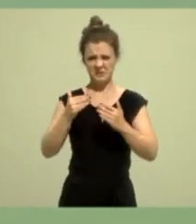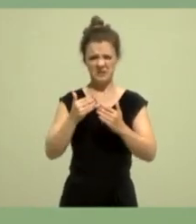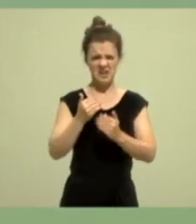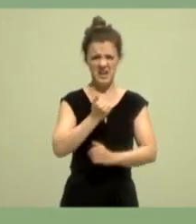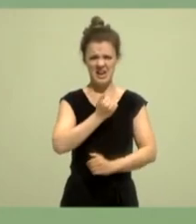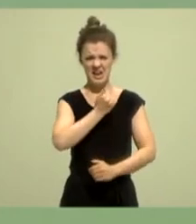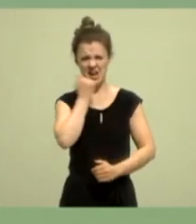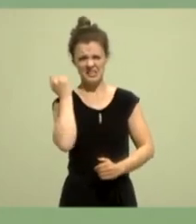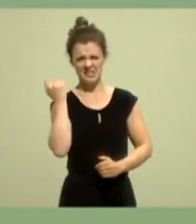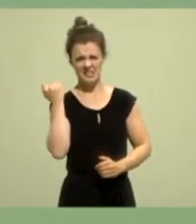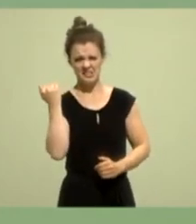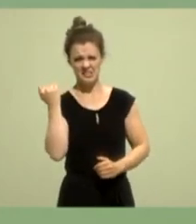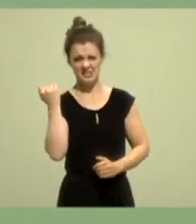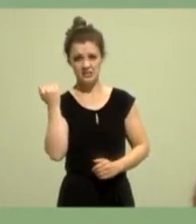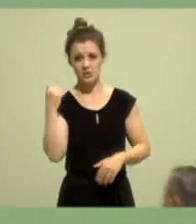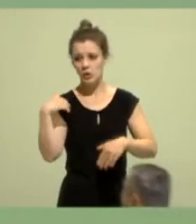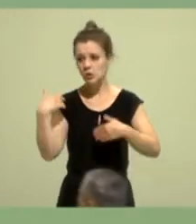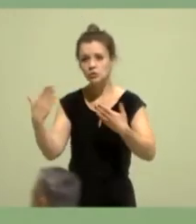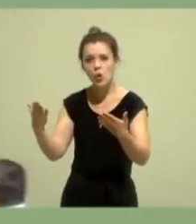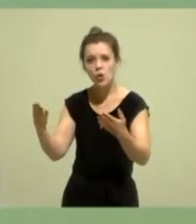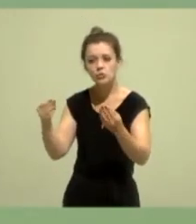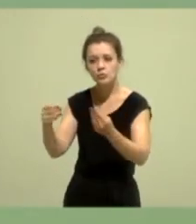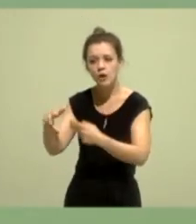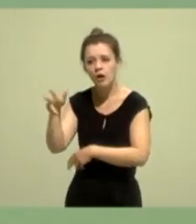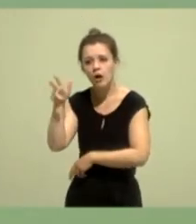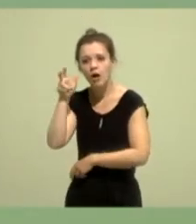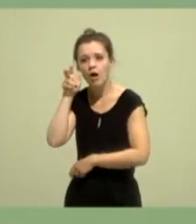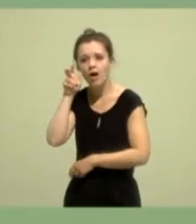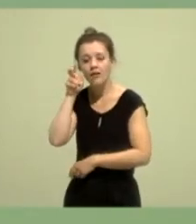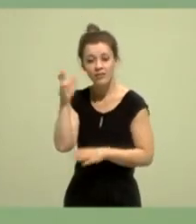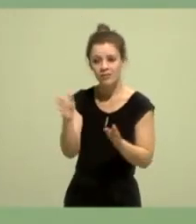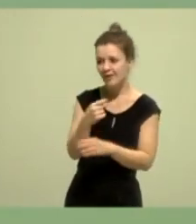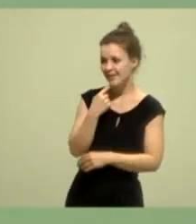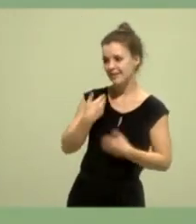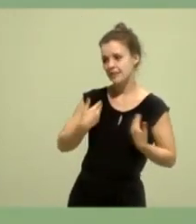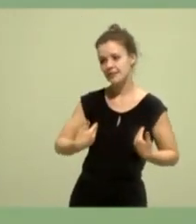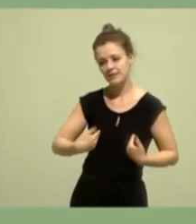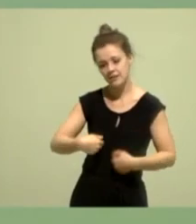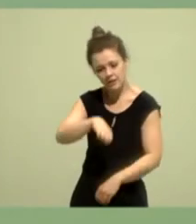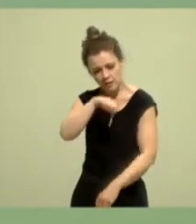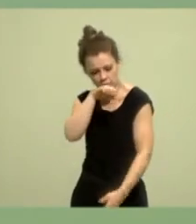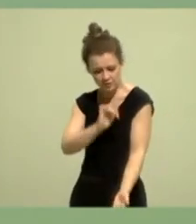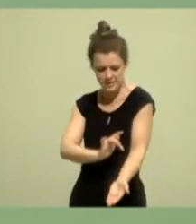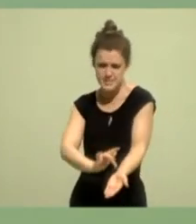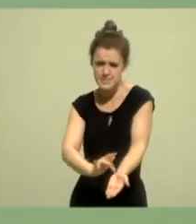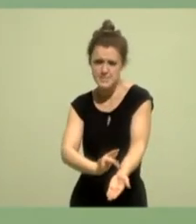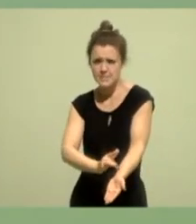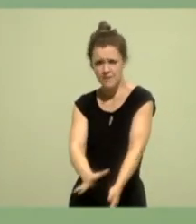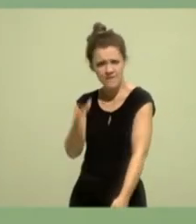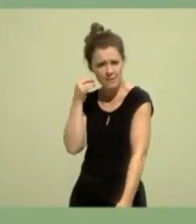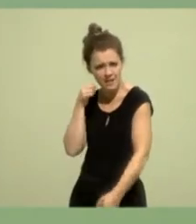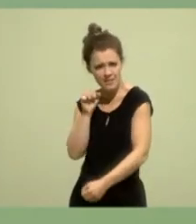Diesen Satz höre ich immer wieder, wenn ich sage, dass ich leidenschaftliche Feministin bin. Und ich frage euch,